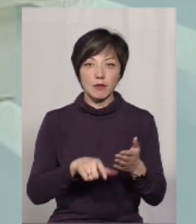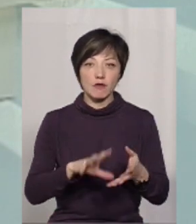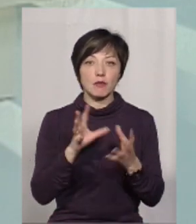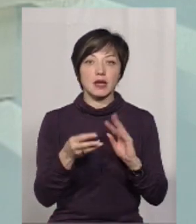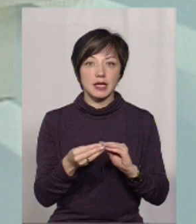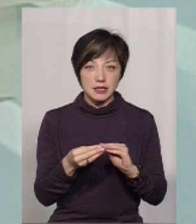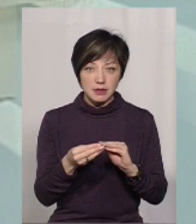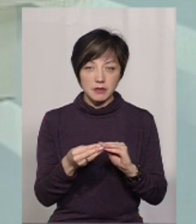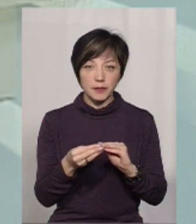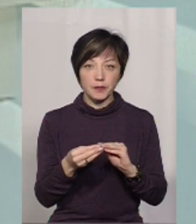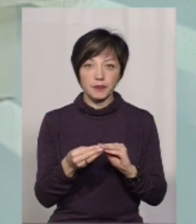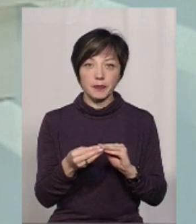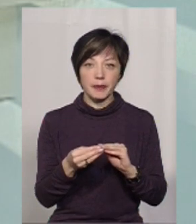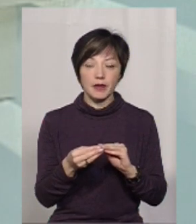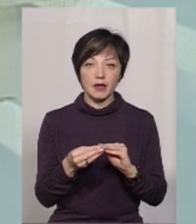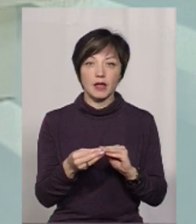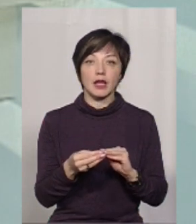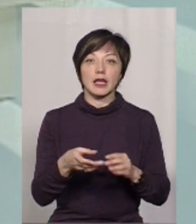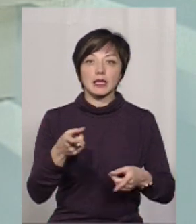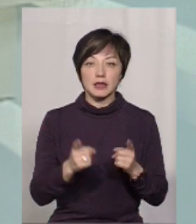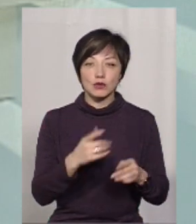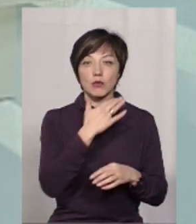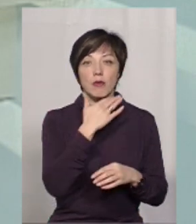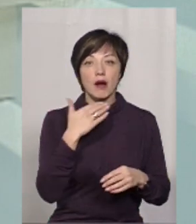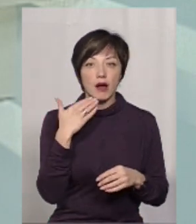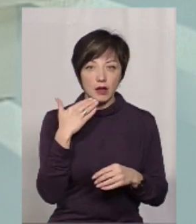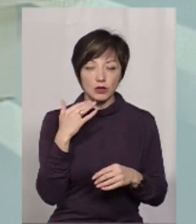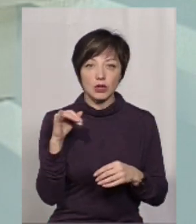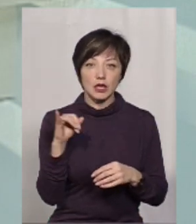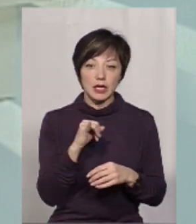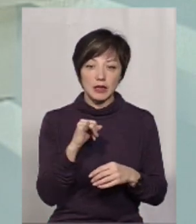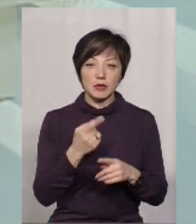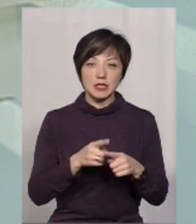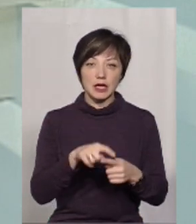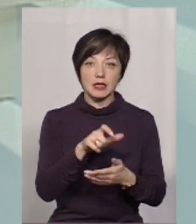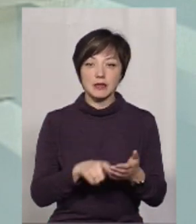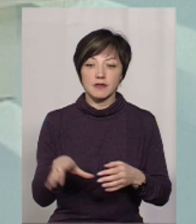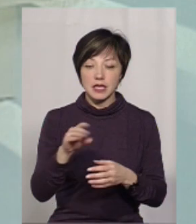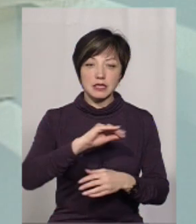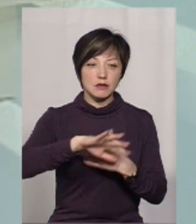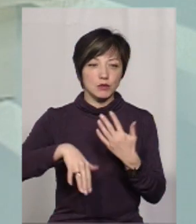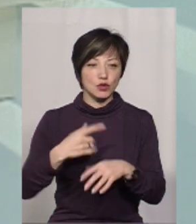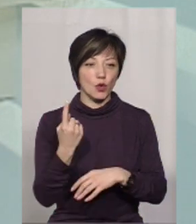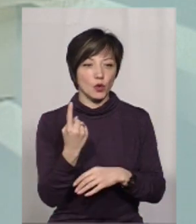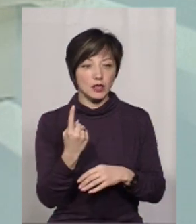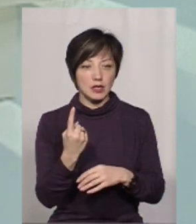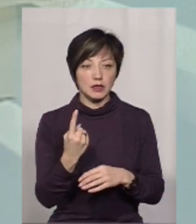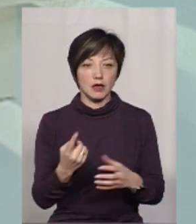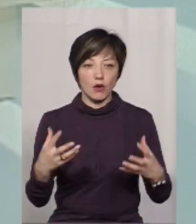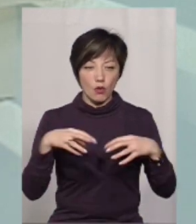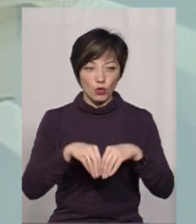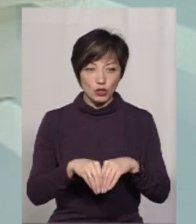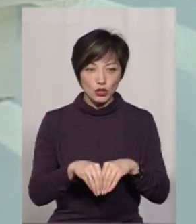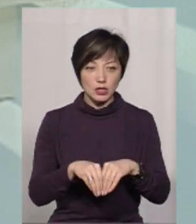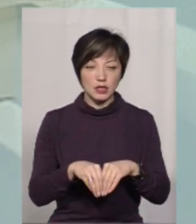що, в принципі, по пільгових рецептах, пільговиків у нас дійсно багато, і по пільгових рецептах це все змішується в один єдиний кошик.